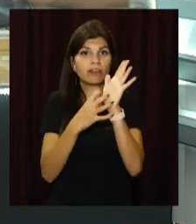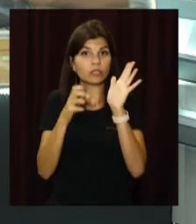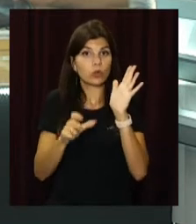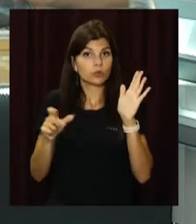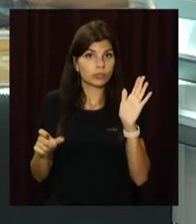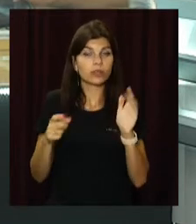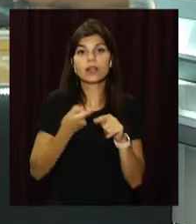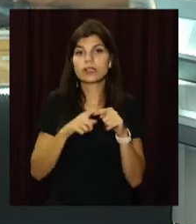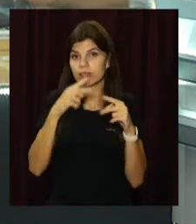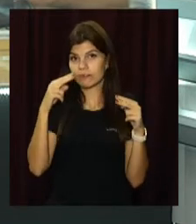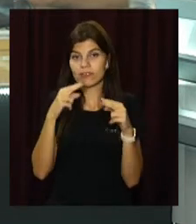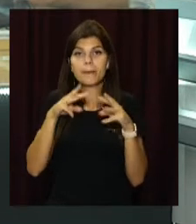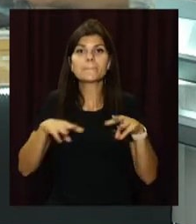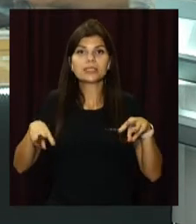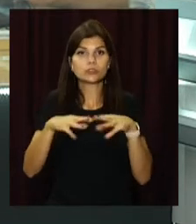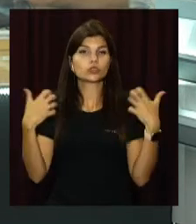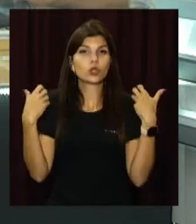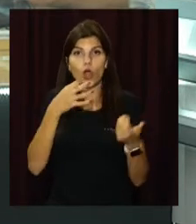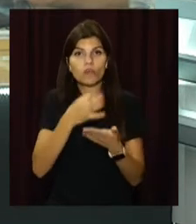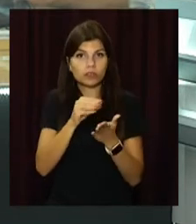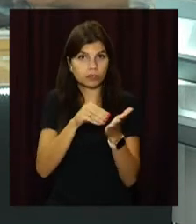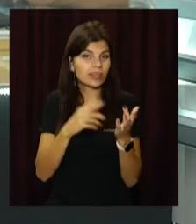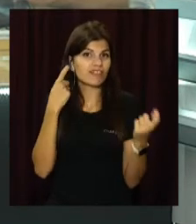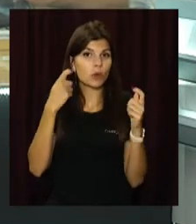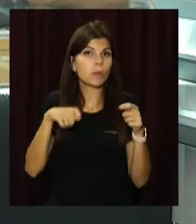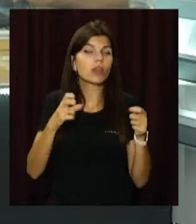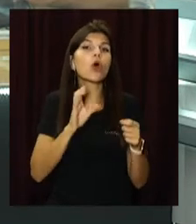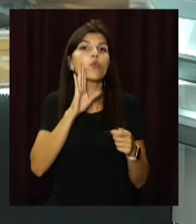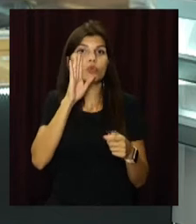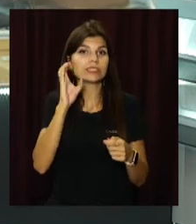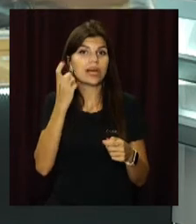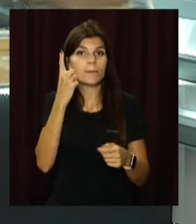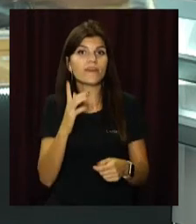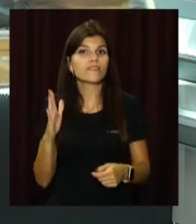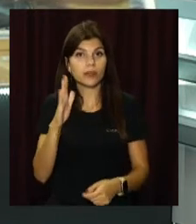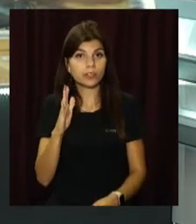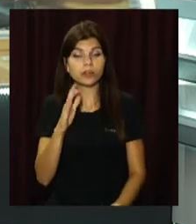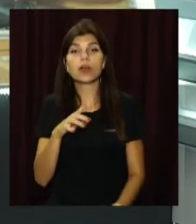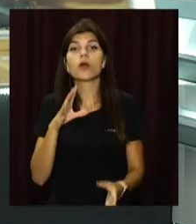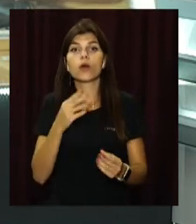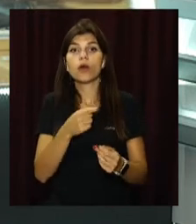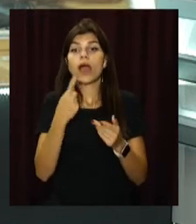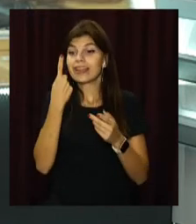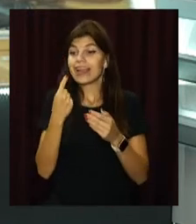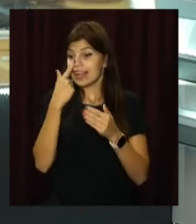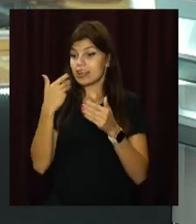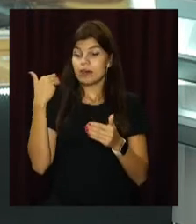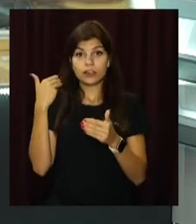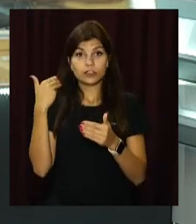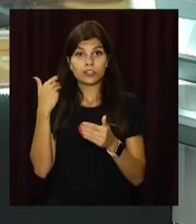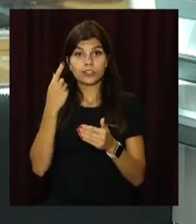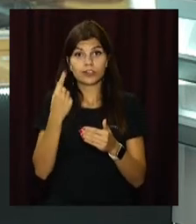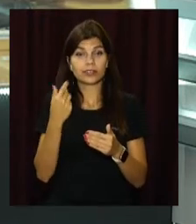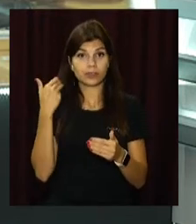людей. Про це свідчать дані Міністерства охорони здоров'я станом на ранок середи – 1 вересня. Натомість з днем раніше, кажуть у відомстві,